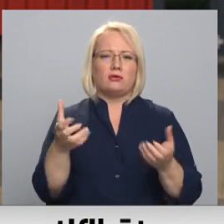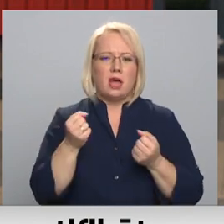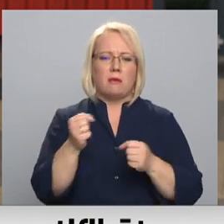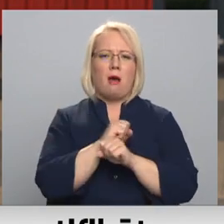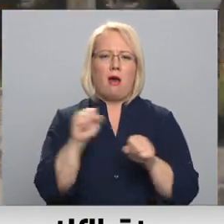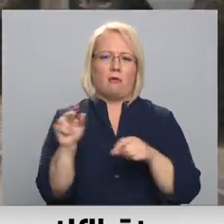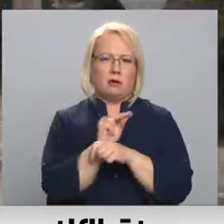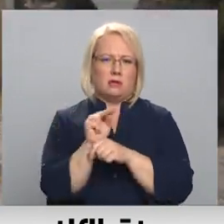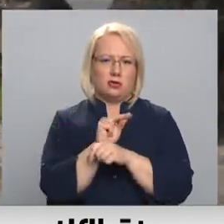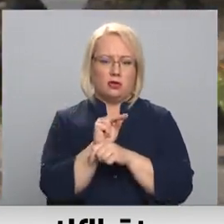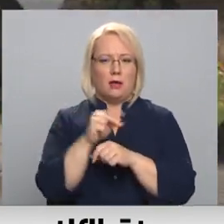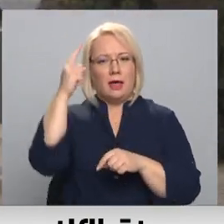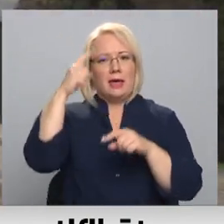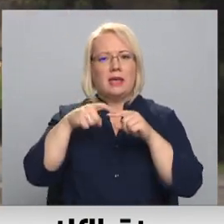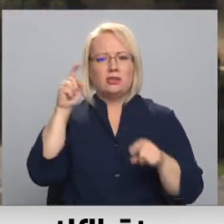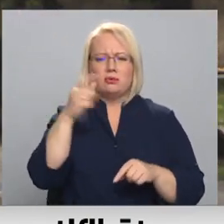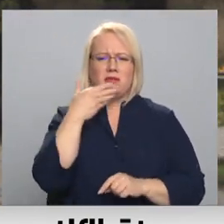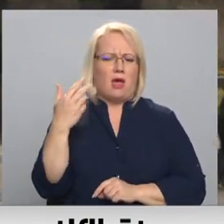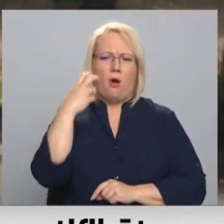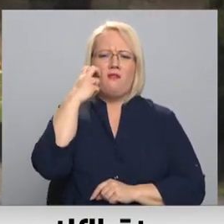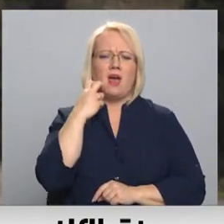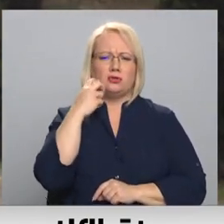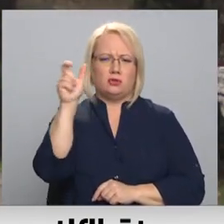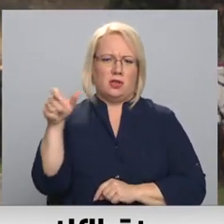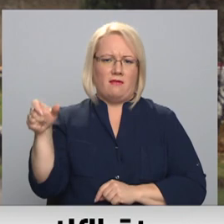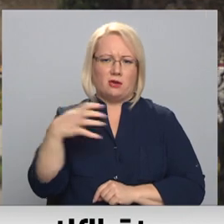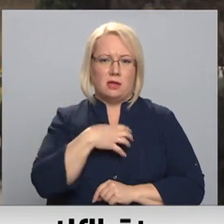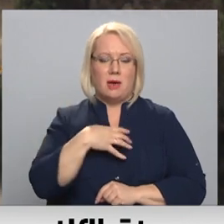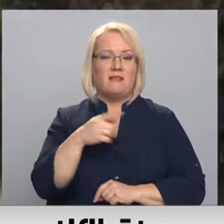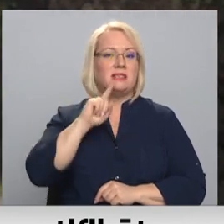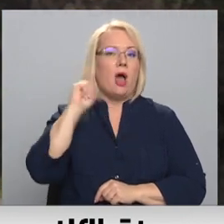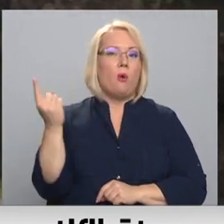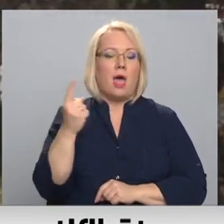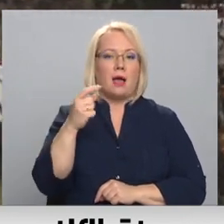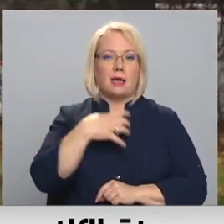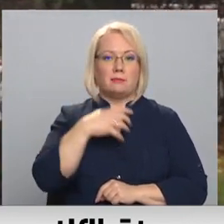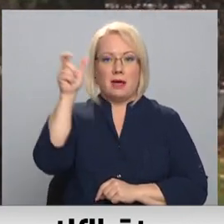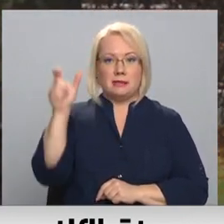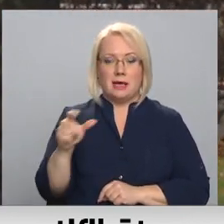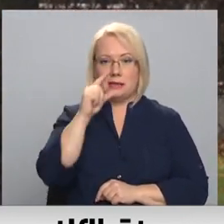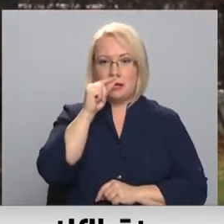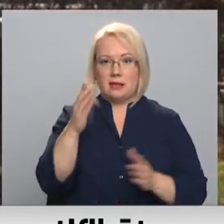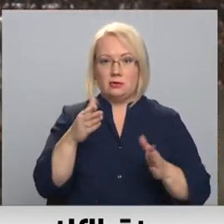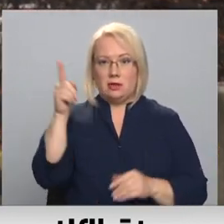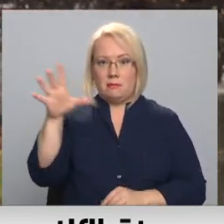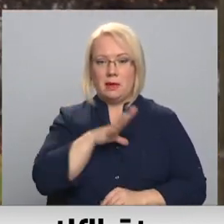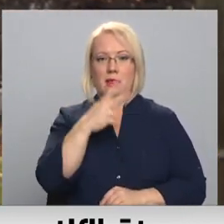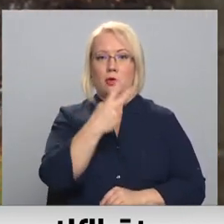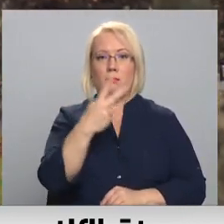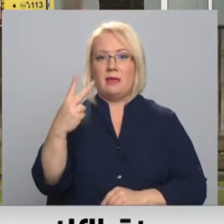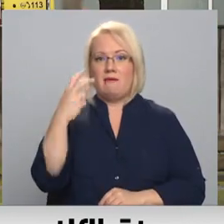ārstiešanu. Insults jau sen nav senioru slimnība. Jaunākajam insultu pacientam strādiņos bija 22 gadi,